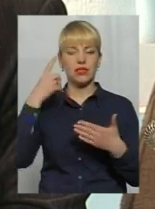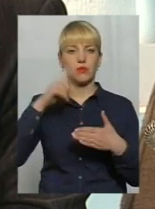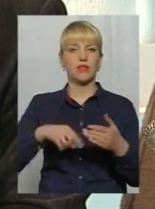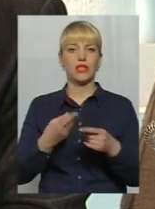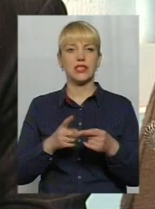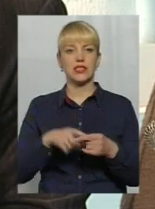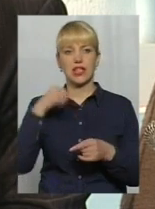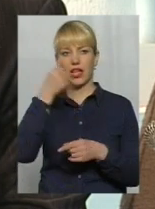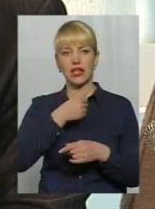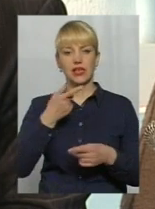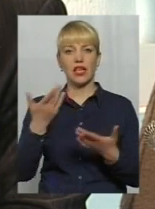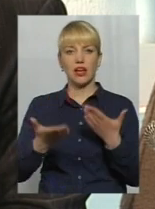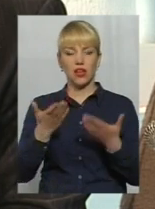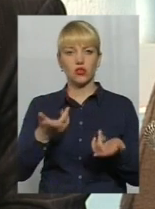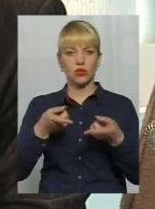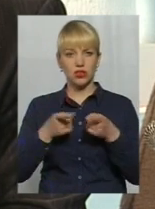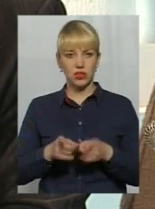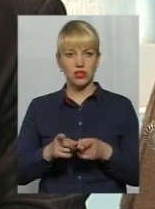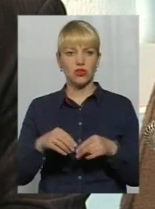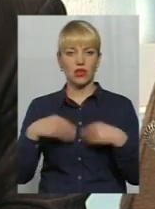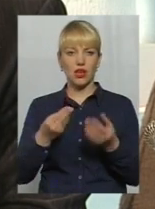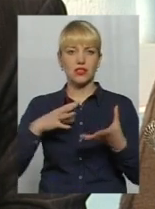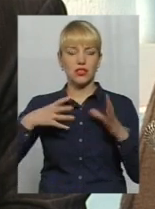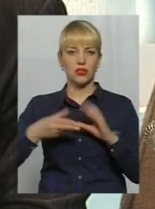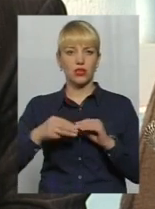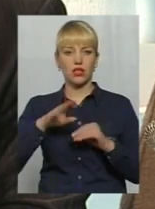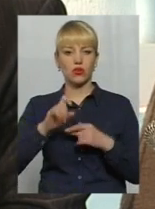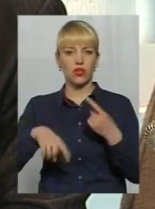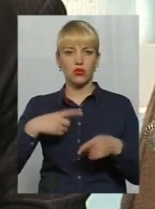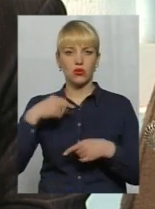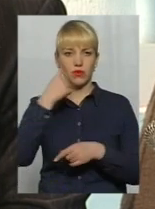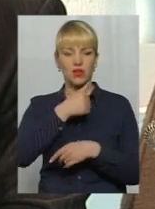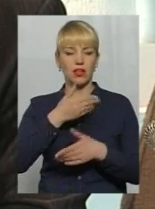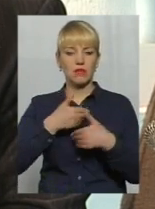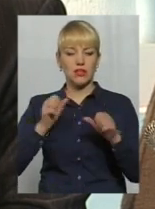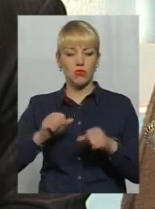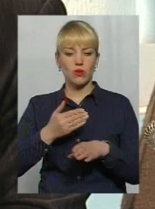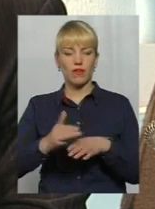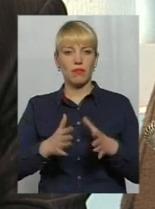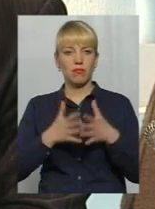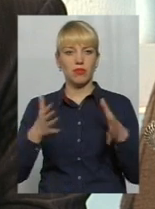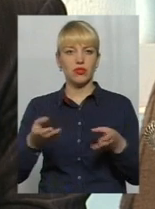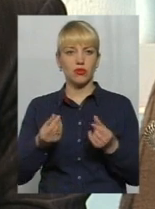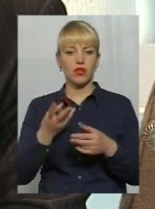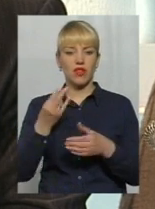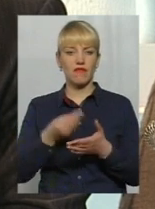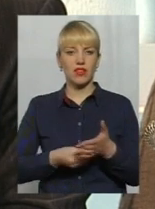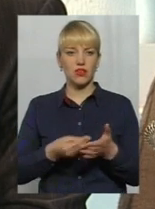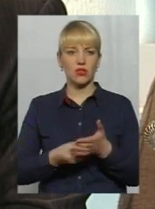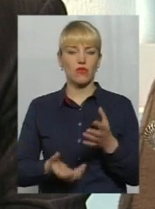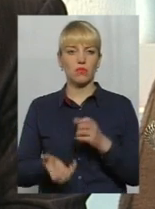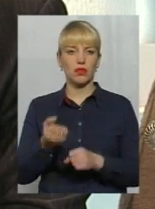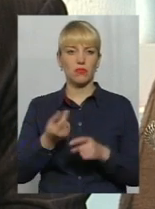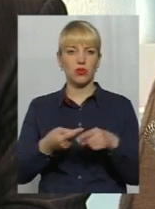рік, якщо це дійсно дасть результати, на наступний рік ми зможемо виділити більше коштів на фінансову підтримку підприємств.